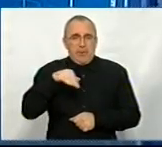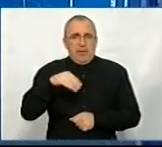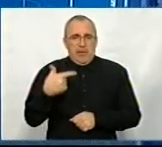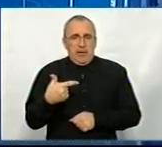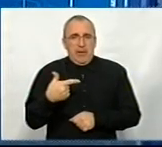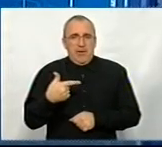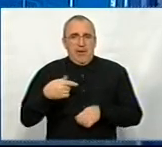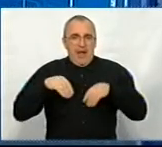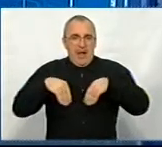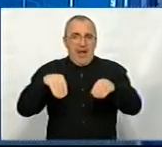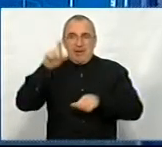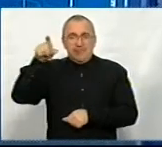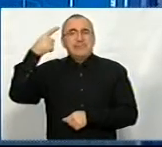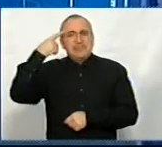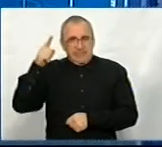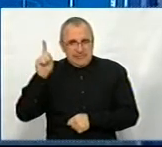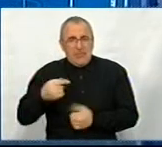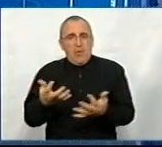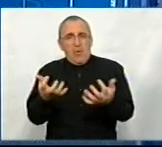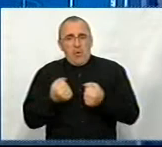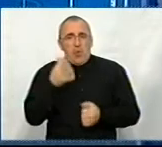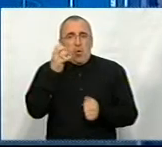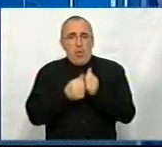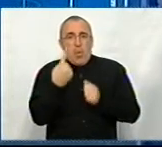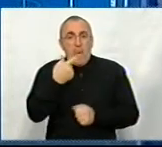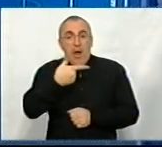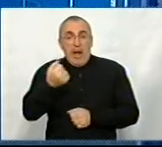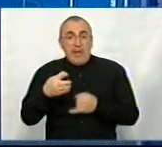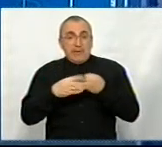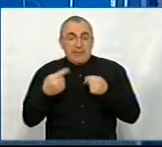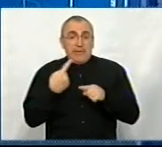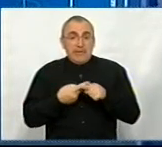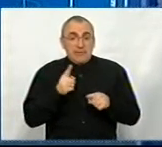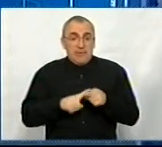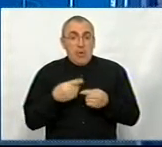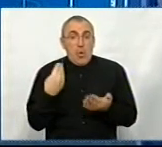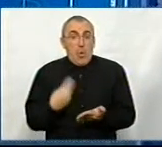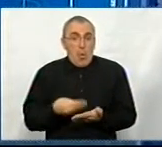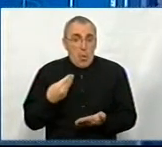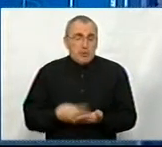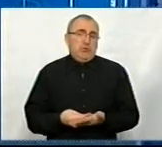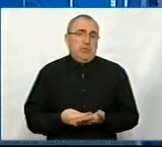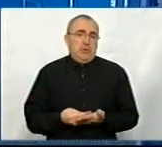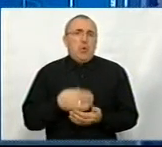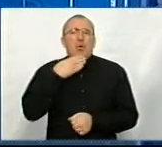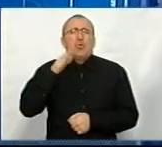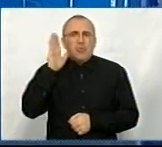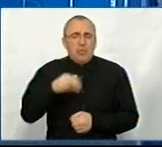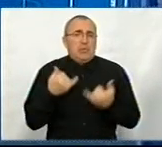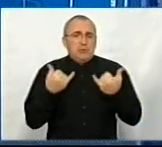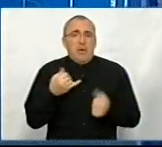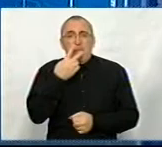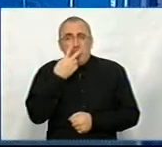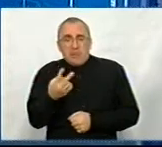Аграрії знають, скільки можна отримати з кожного гектара землі. Я думаю, що тільки цих коштів достатньо. Але зараз ми